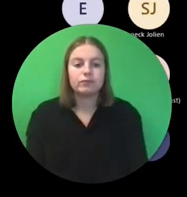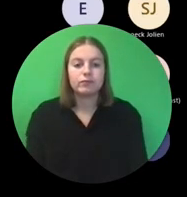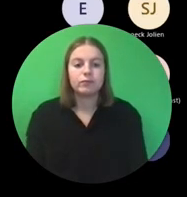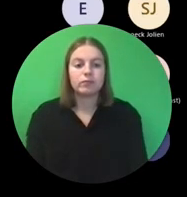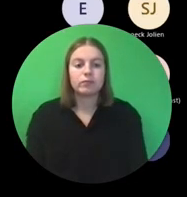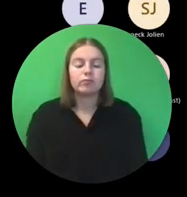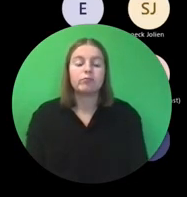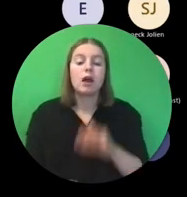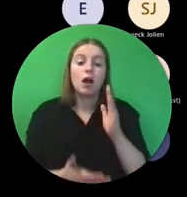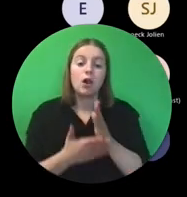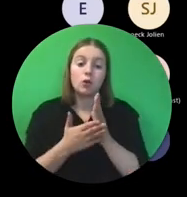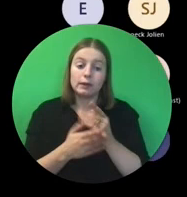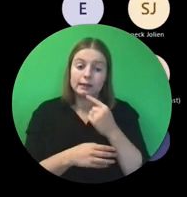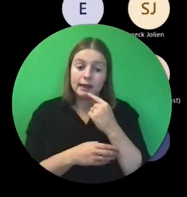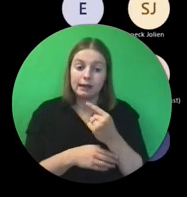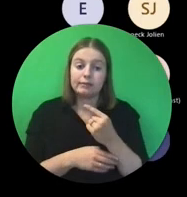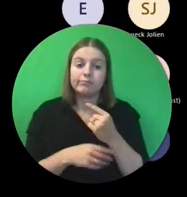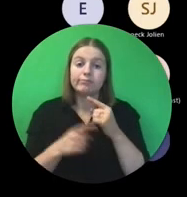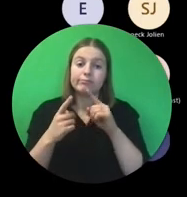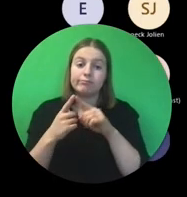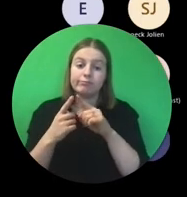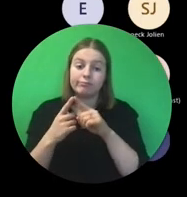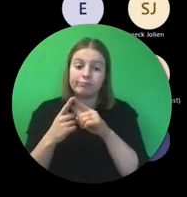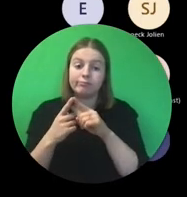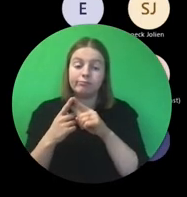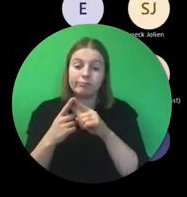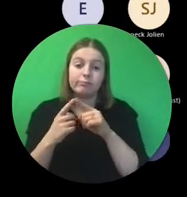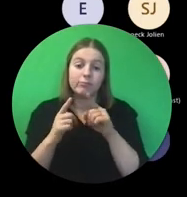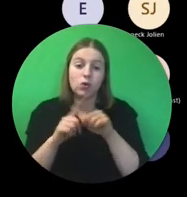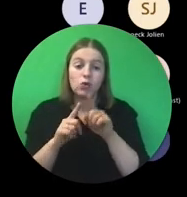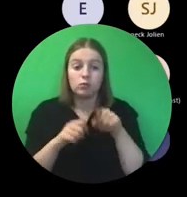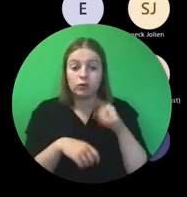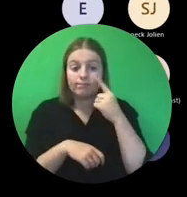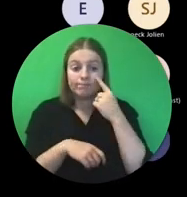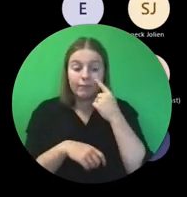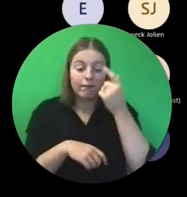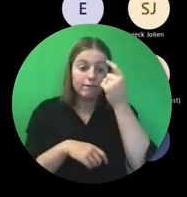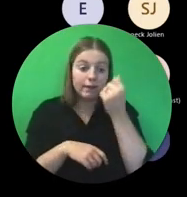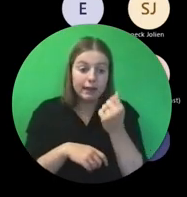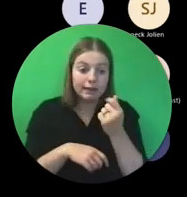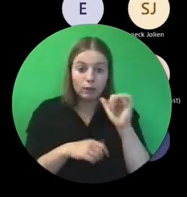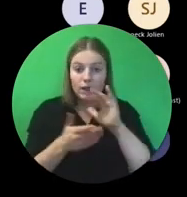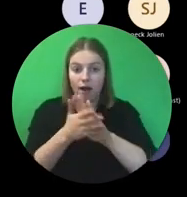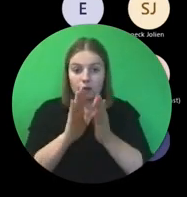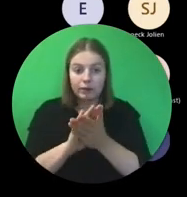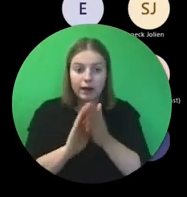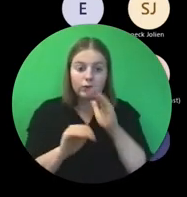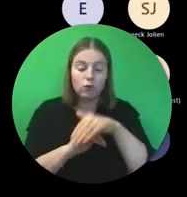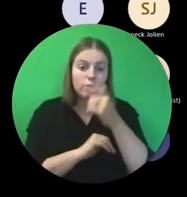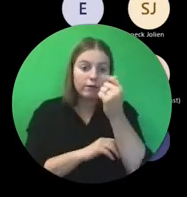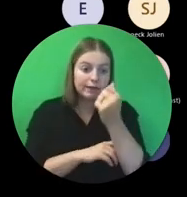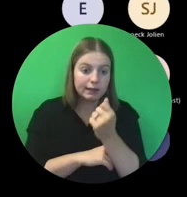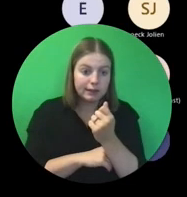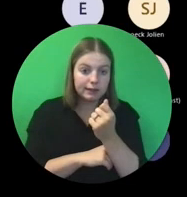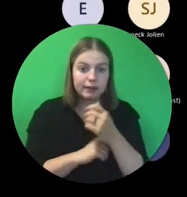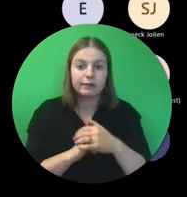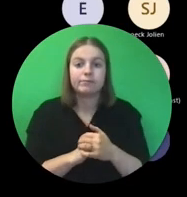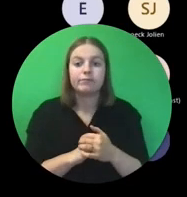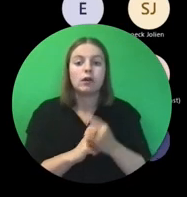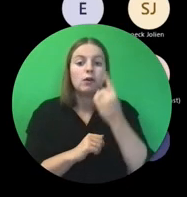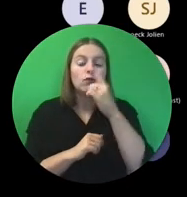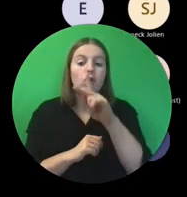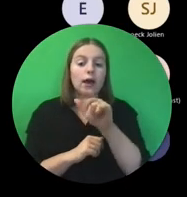Zoals ik zei, het gaat in de eerste plaats over financieringsafspraken. In dit geval, voor